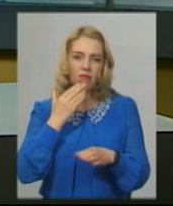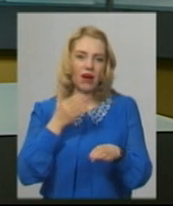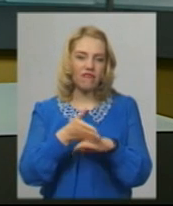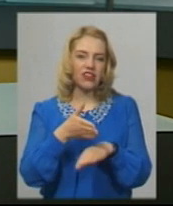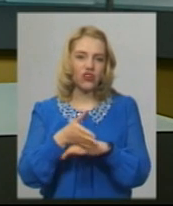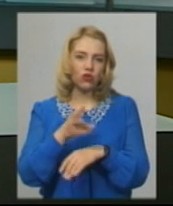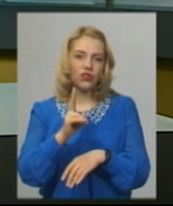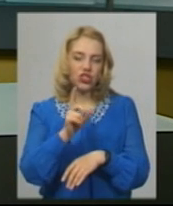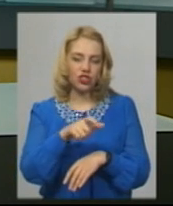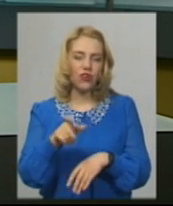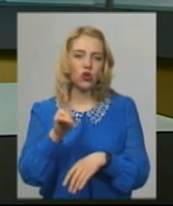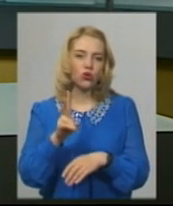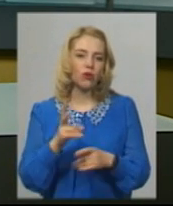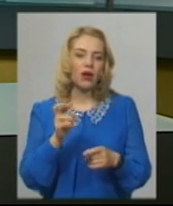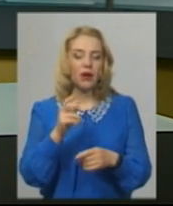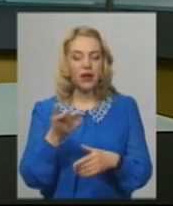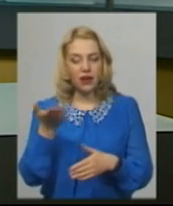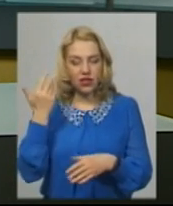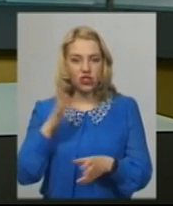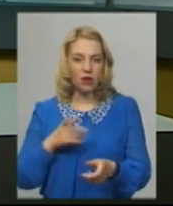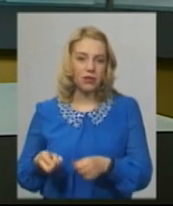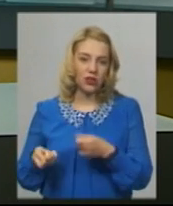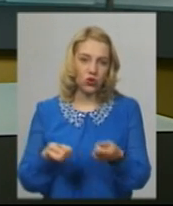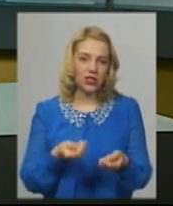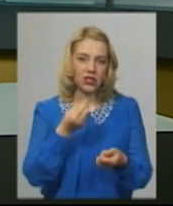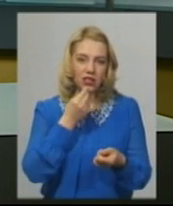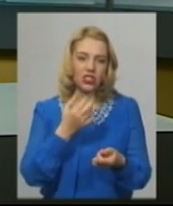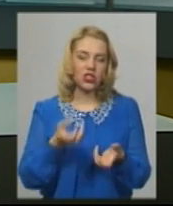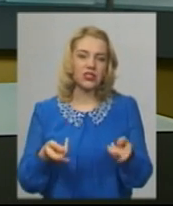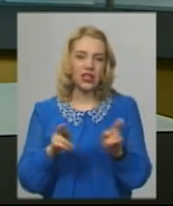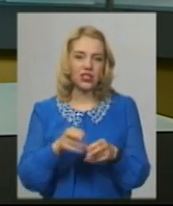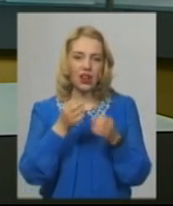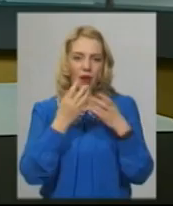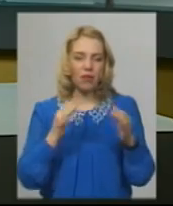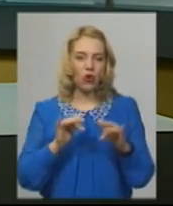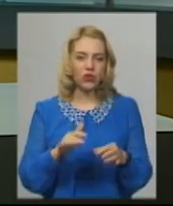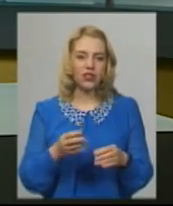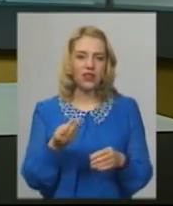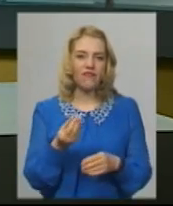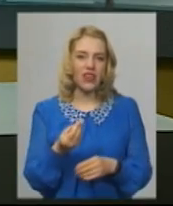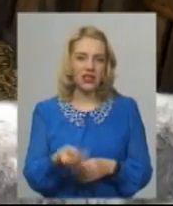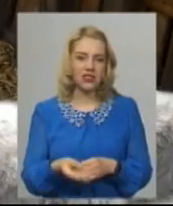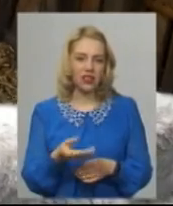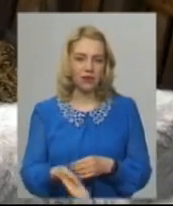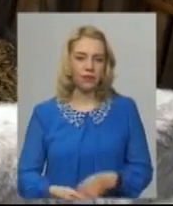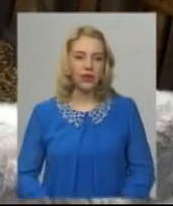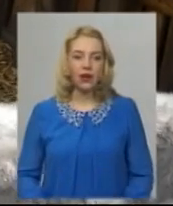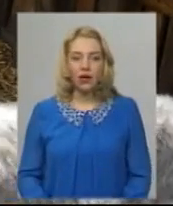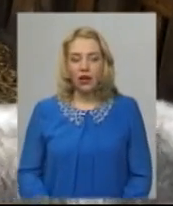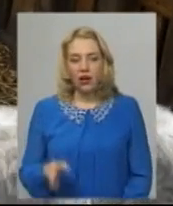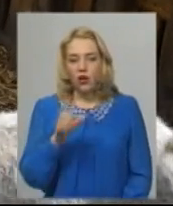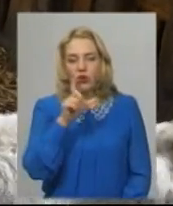зазвичай і приносили їжу та залишали благодійні внески на утримання тварин. Подробиці далі. У